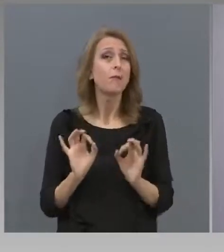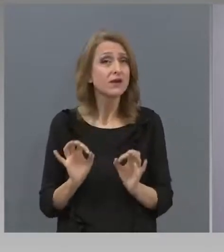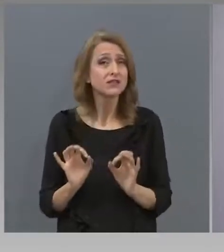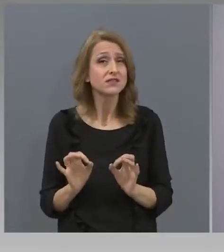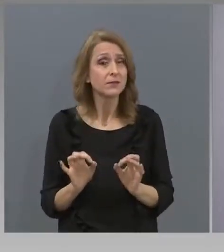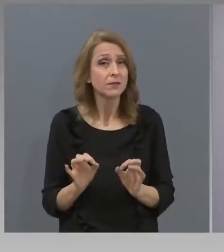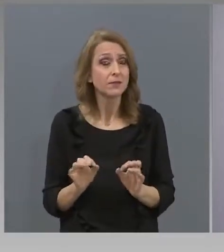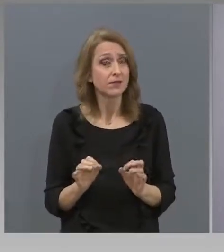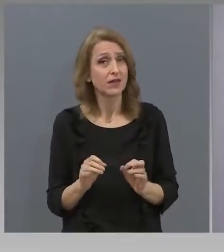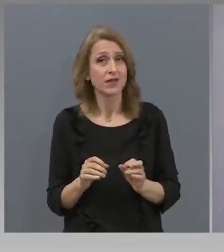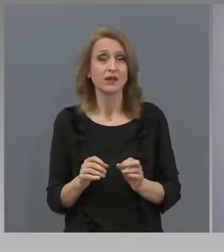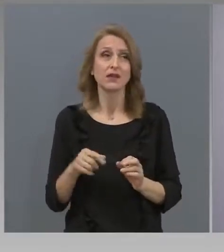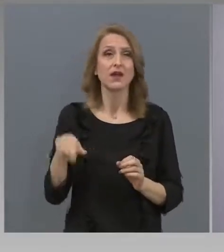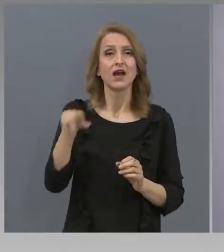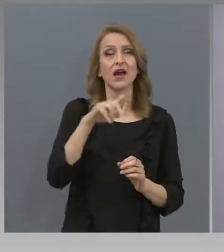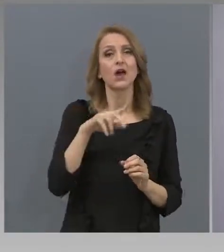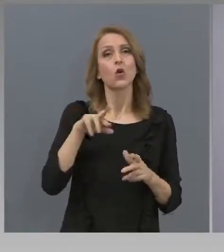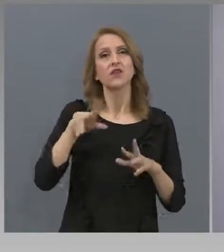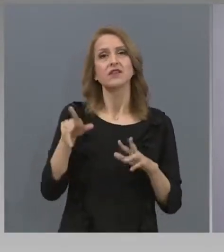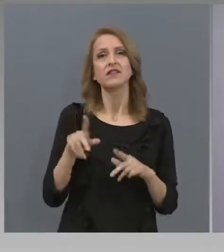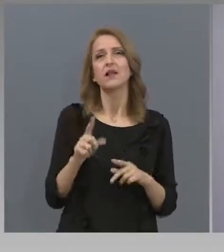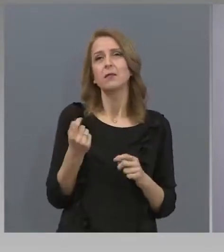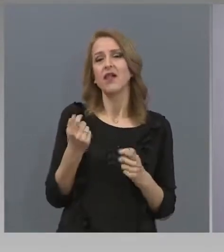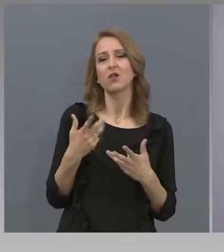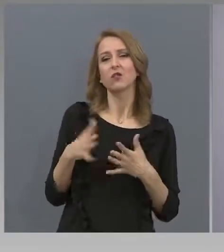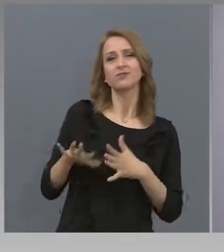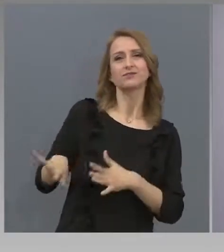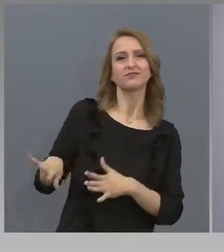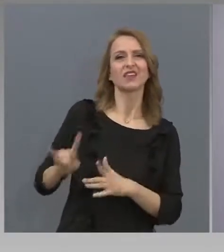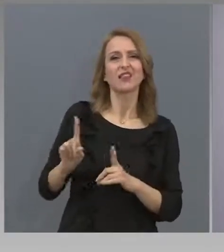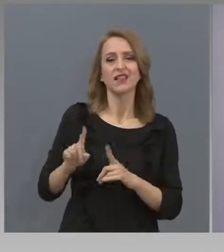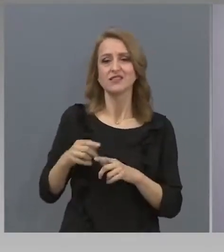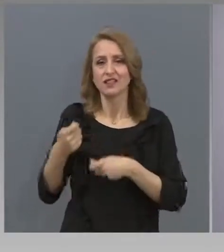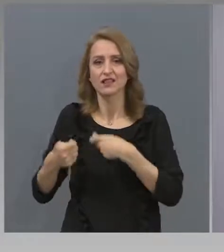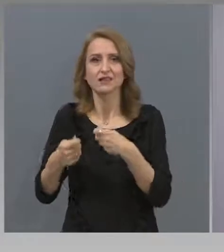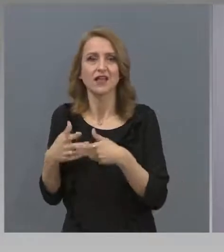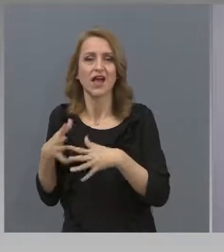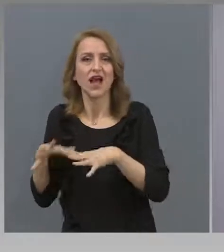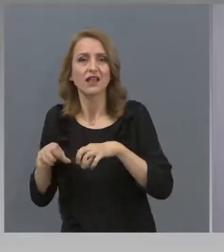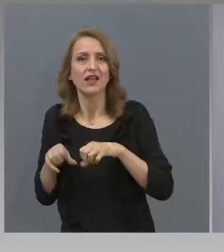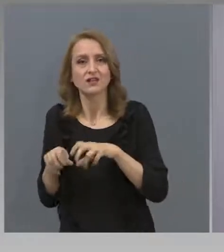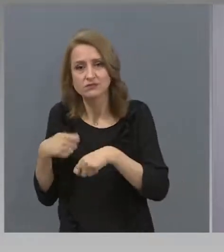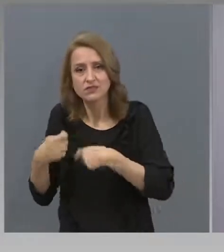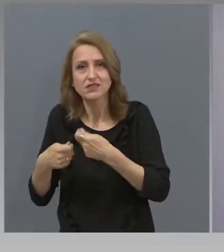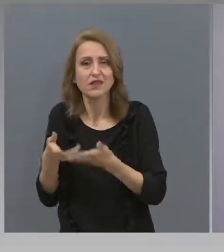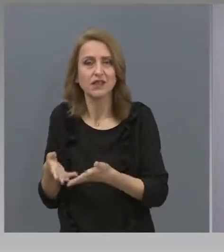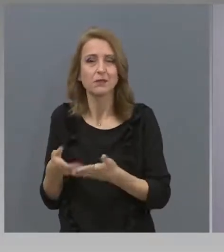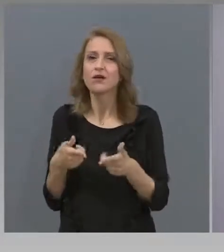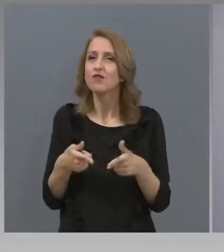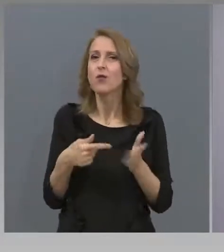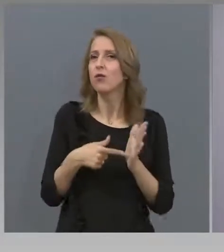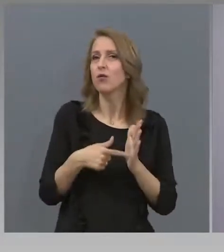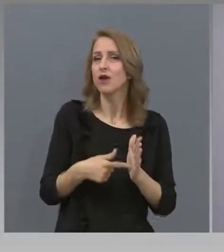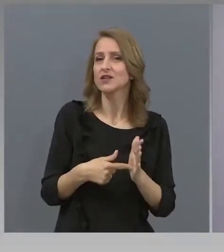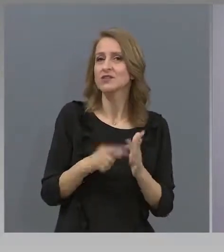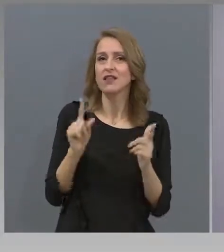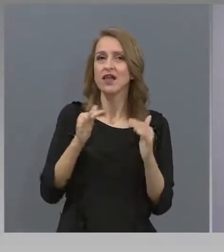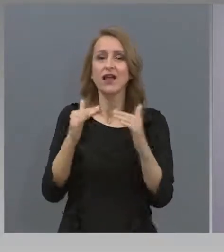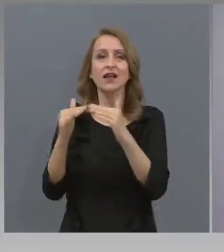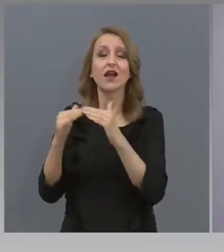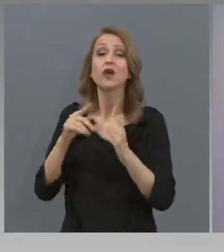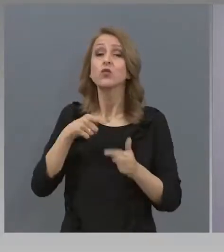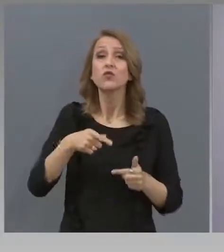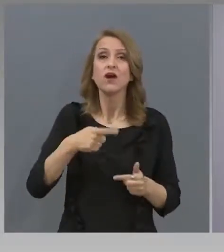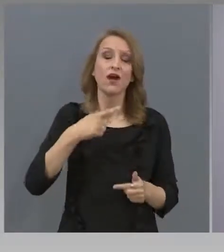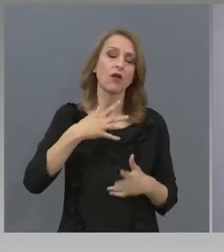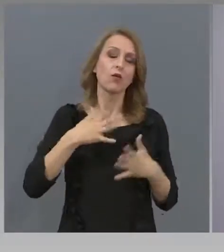ангажираността на родителите. Тази ситуация за пореден път показа, че неравенствата в образованието са функция преди всичко на